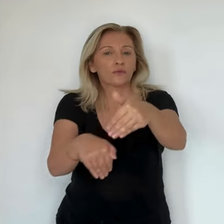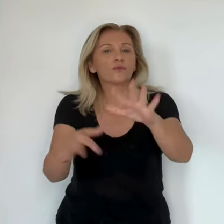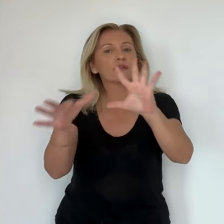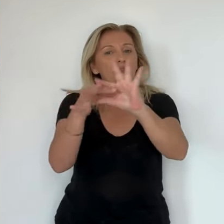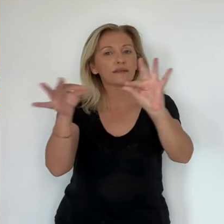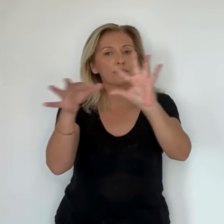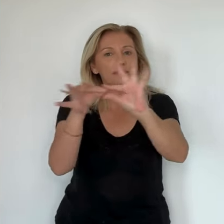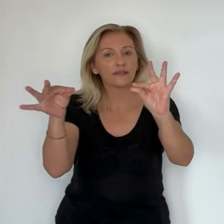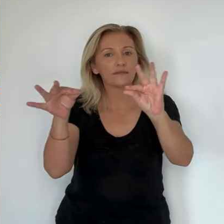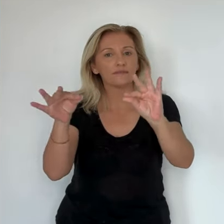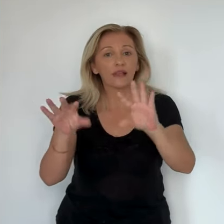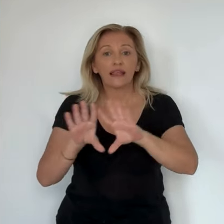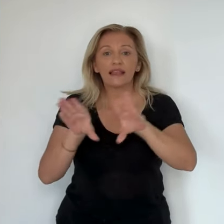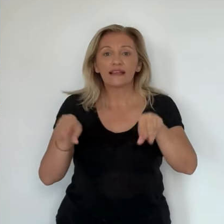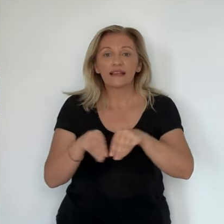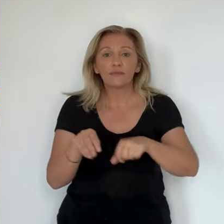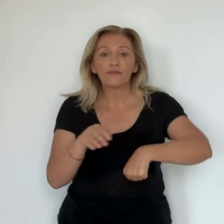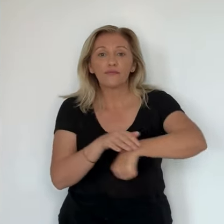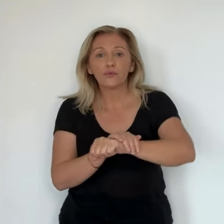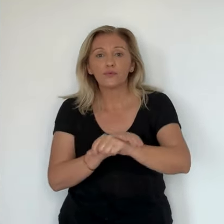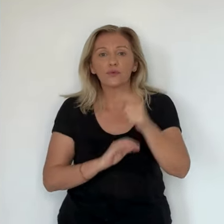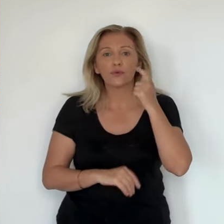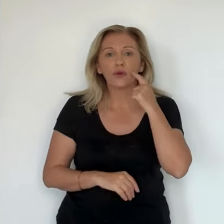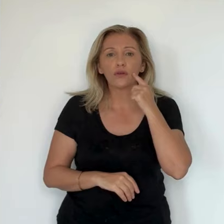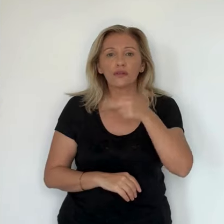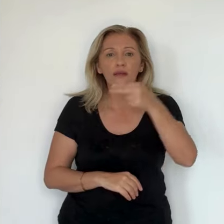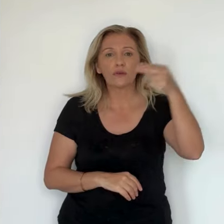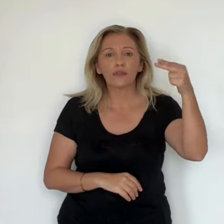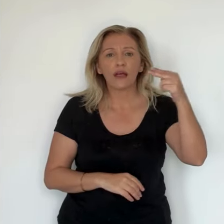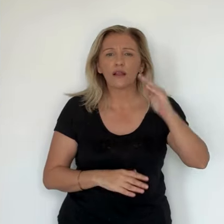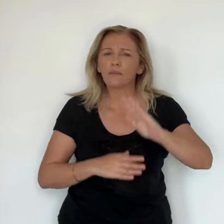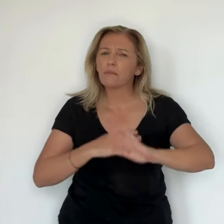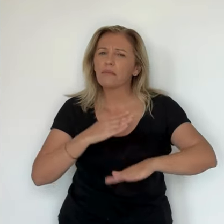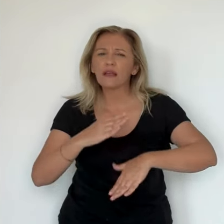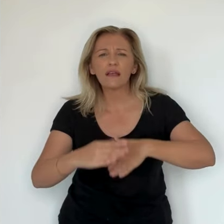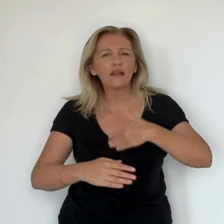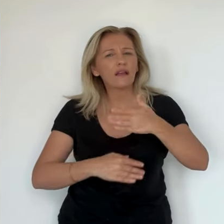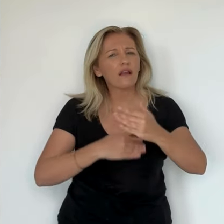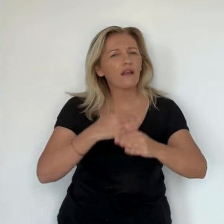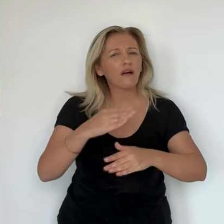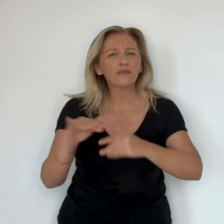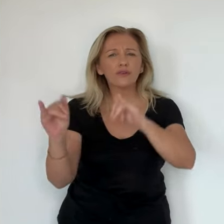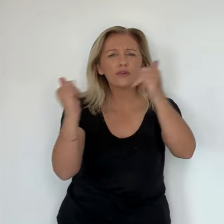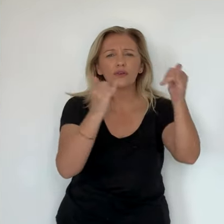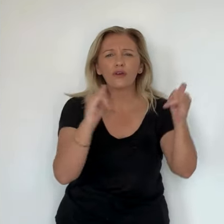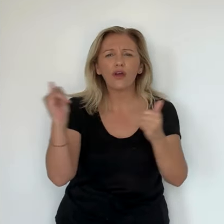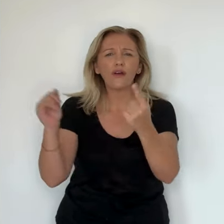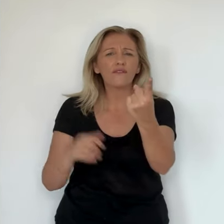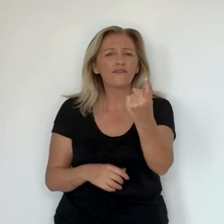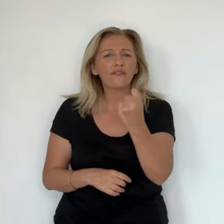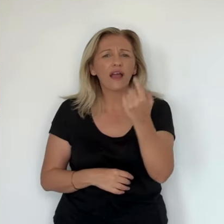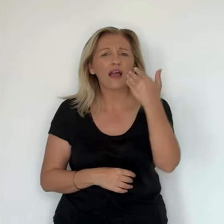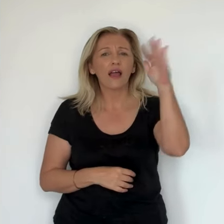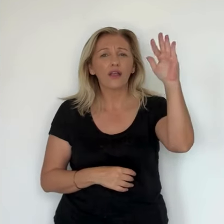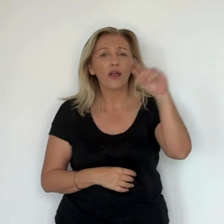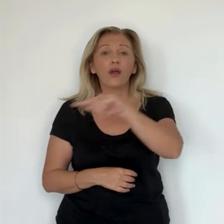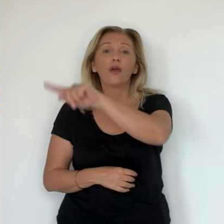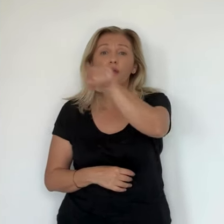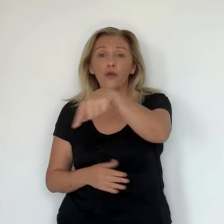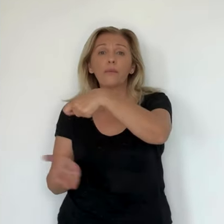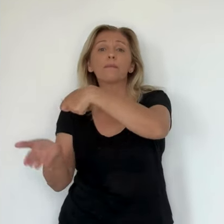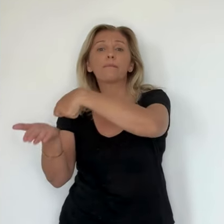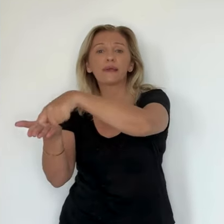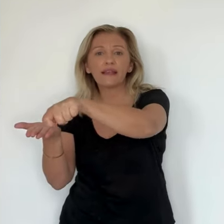exposé. Ces équipes de National Corse sont composées très largement de joueurs extérieurs à l'île qui sont